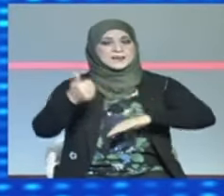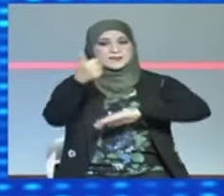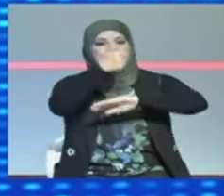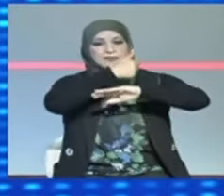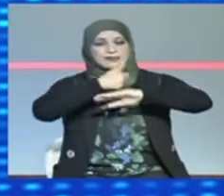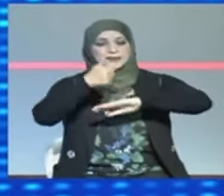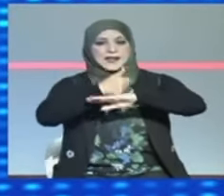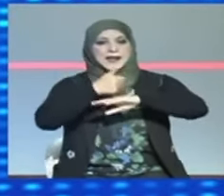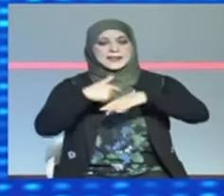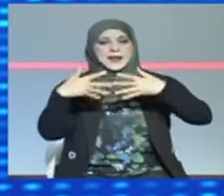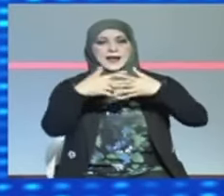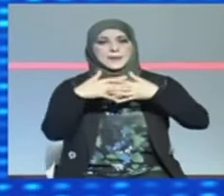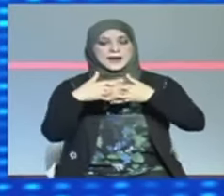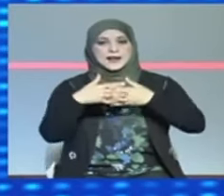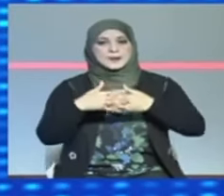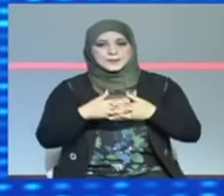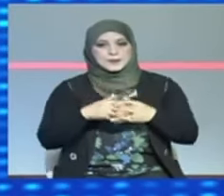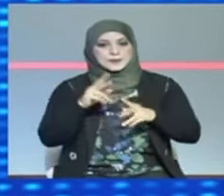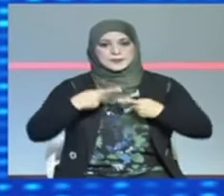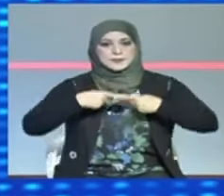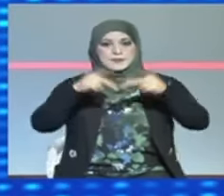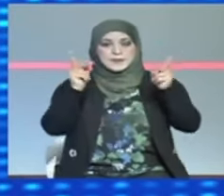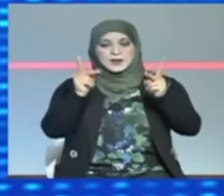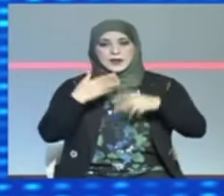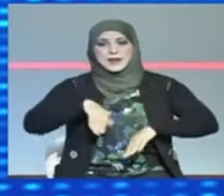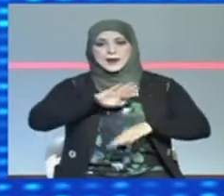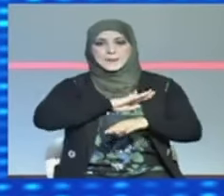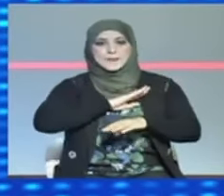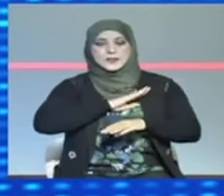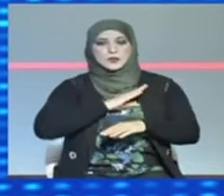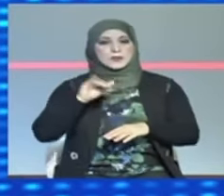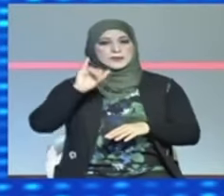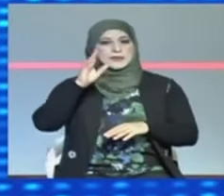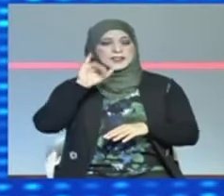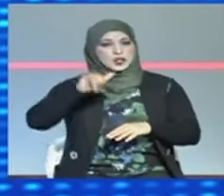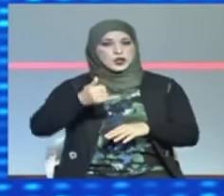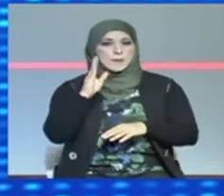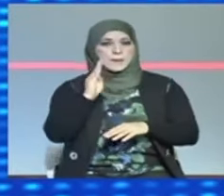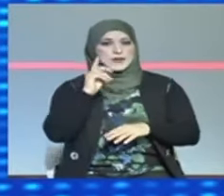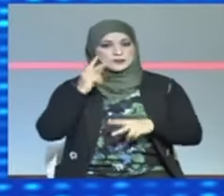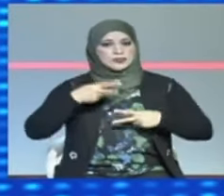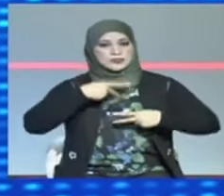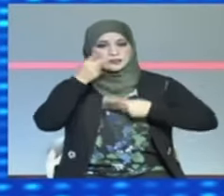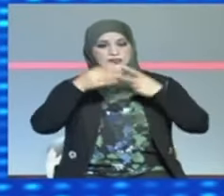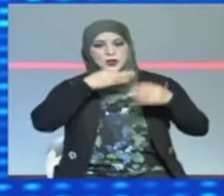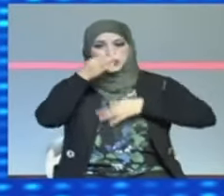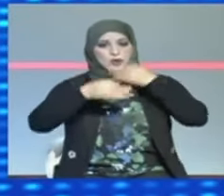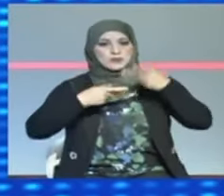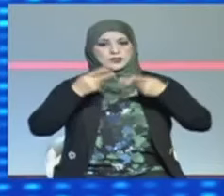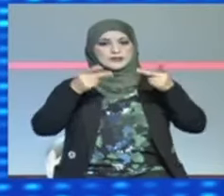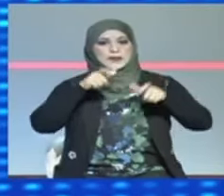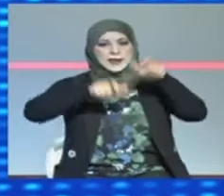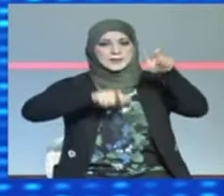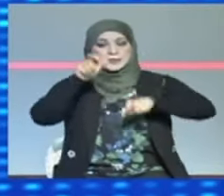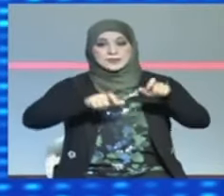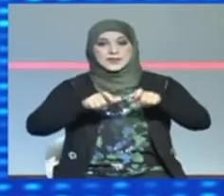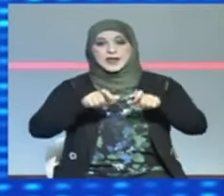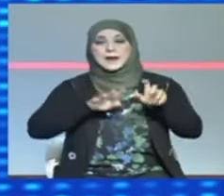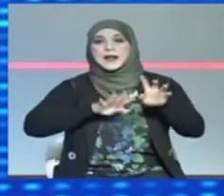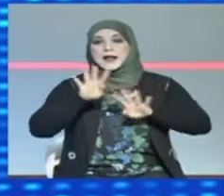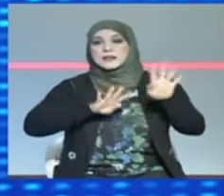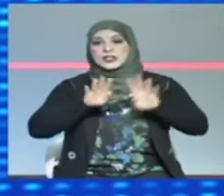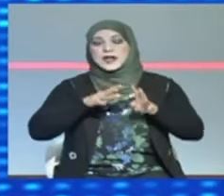البيت الأبيض وقد أعلن مسؤول بحملة جو بايدن أنه سيلقي كلمات على الأمريكيين بعد الساعة